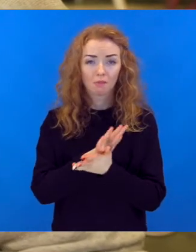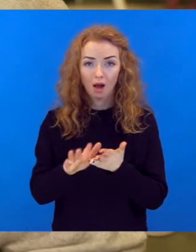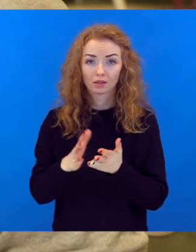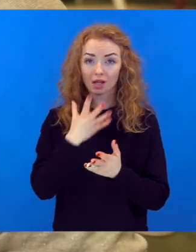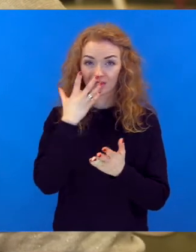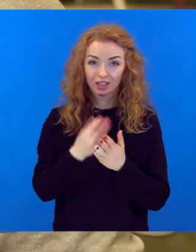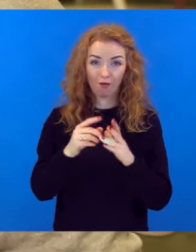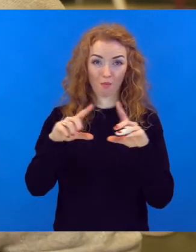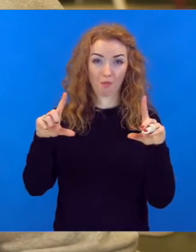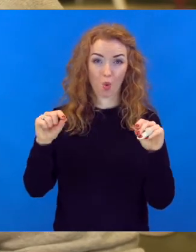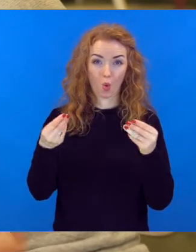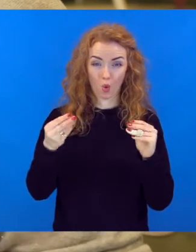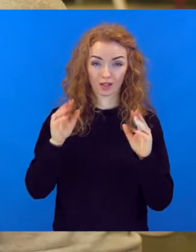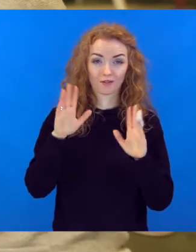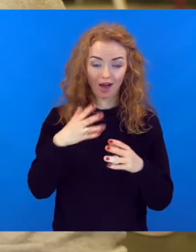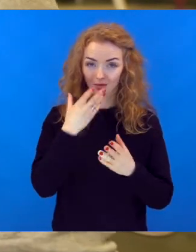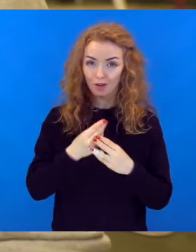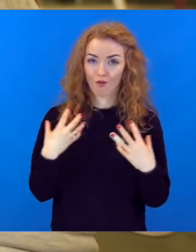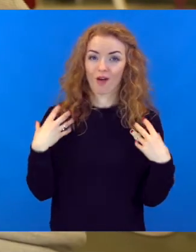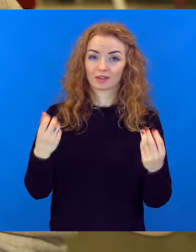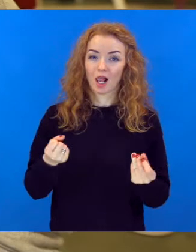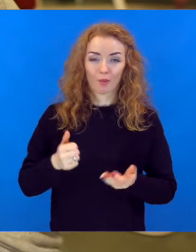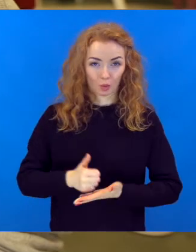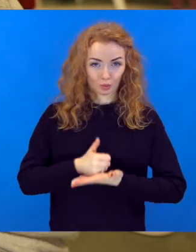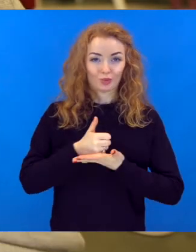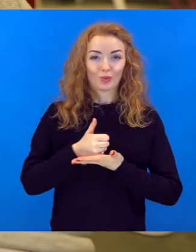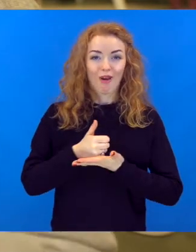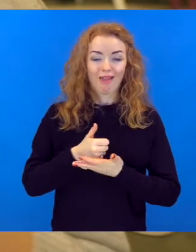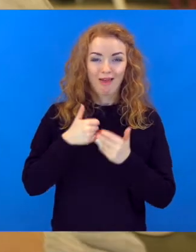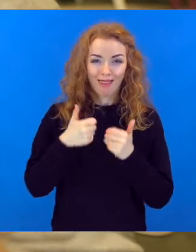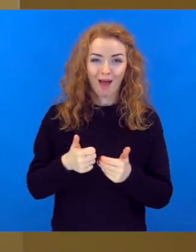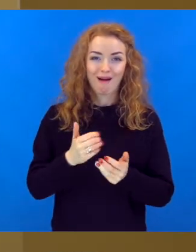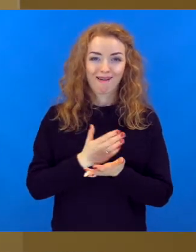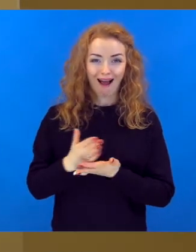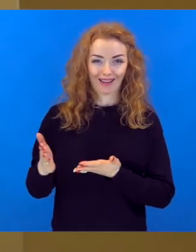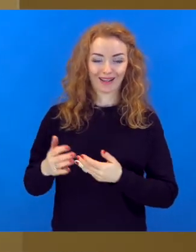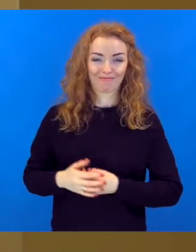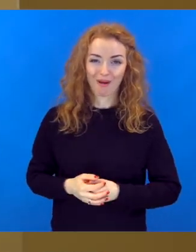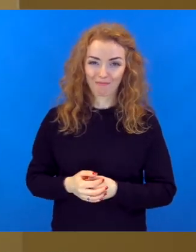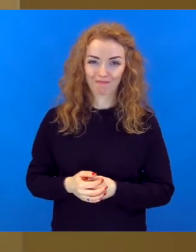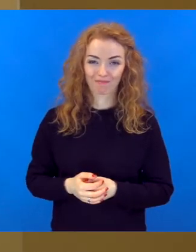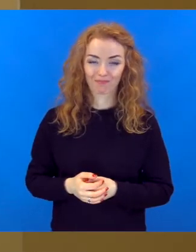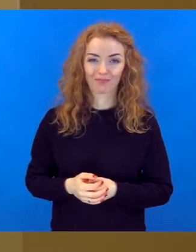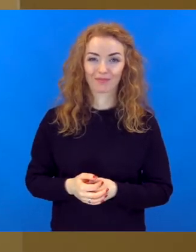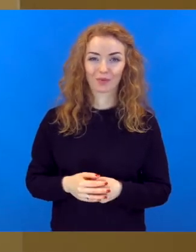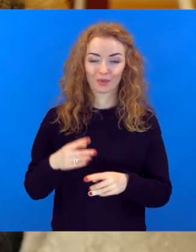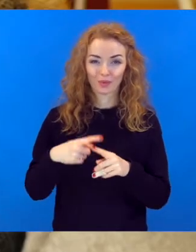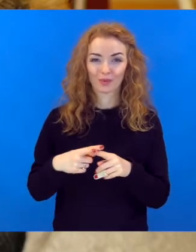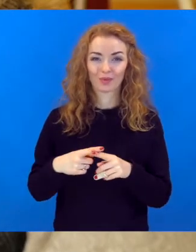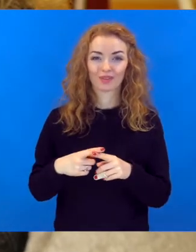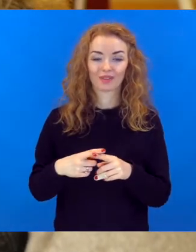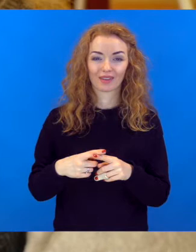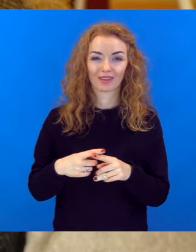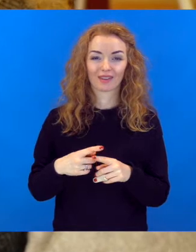Ar mūsu polisi mēs varam savu veselību uzturēt tādā normālā līmenī. Finansējums